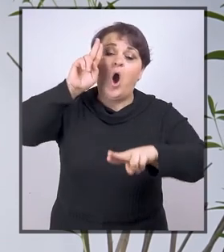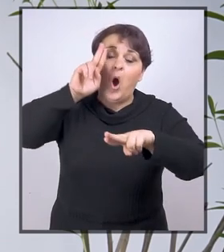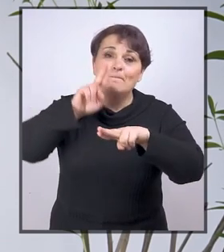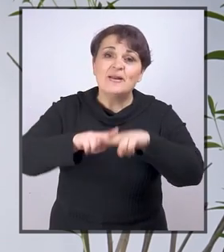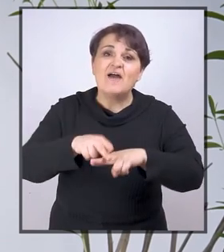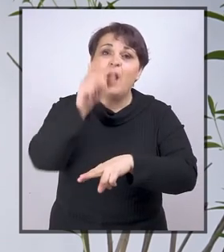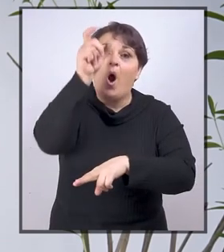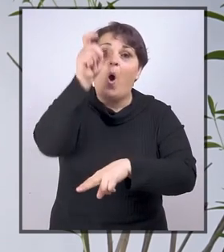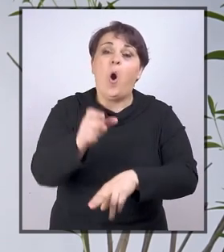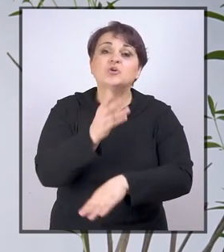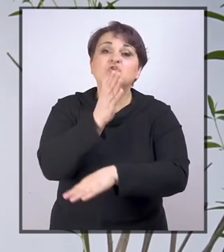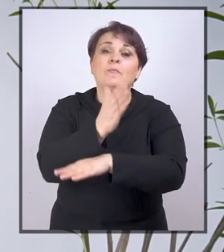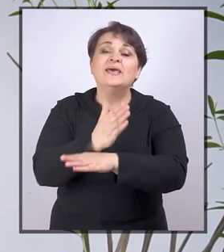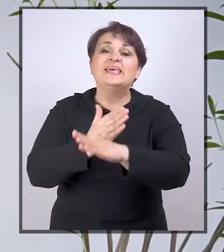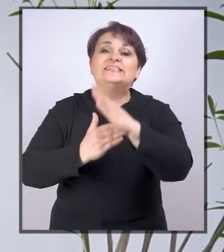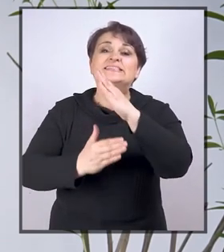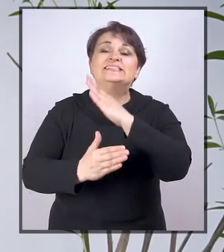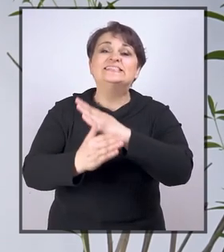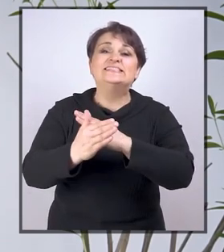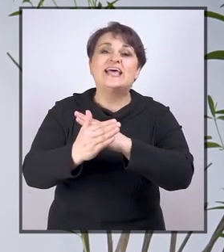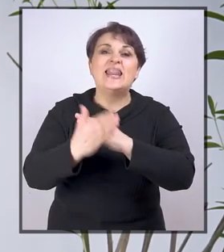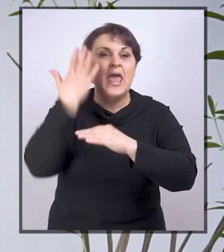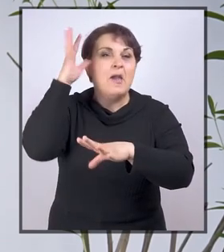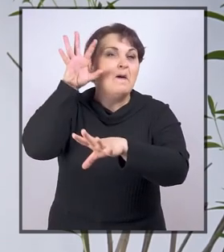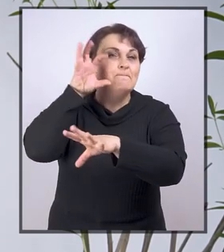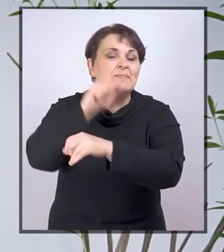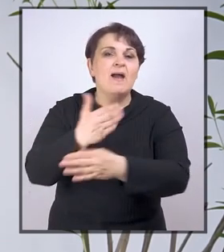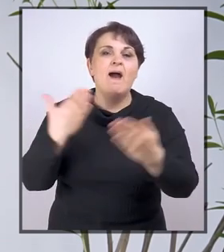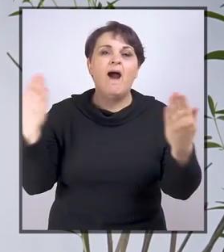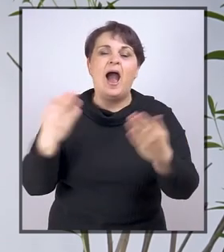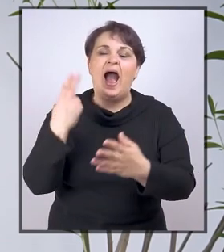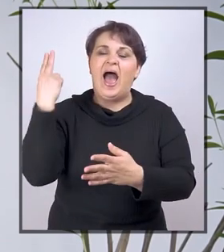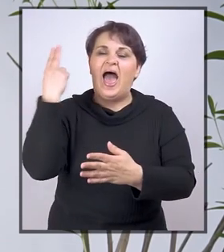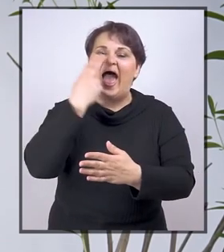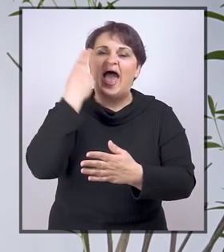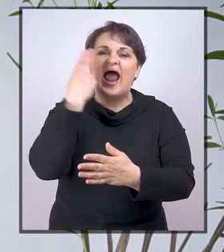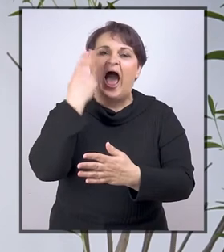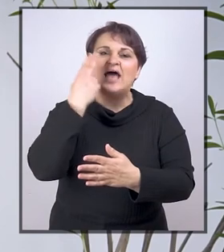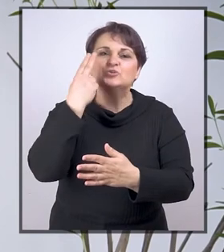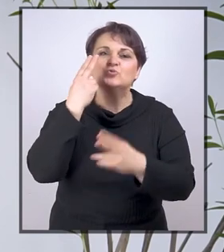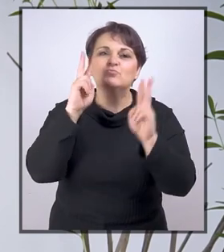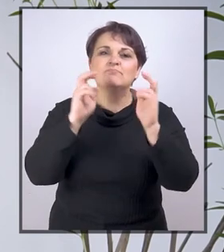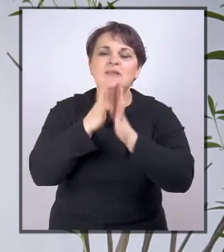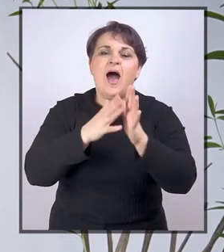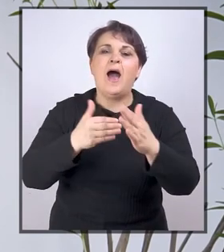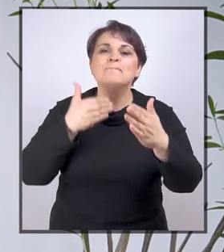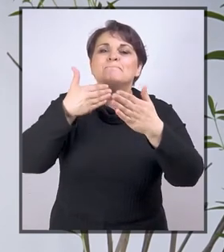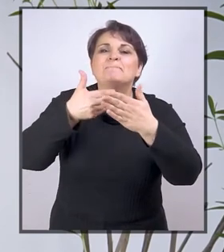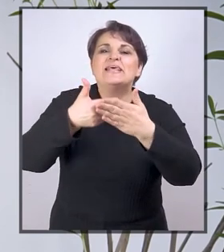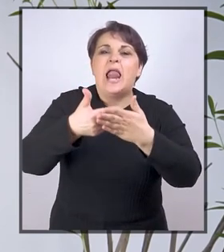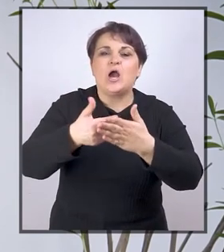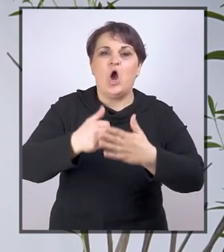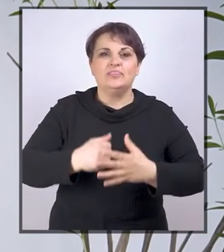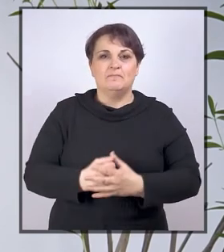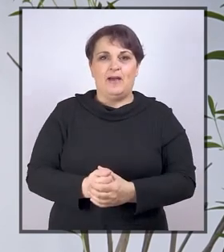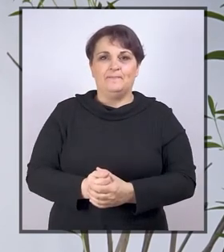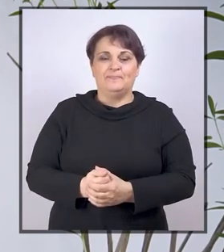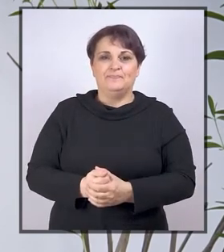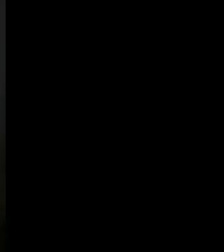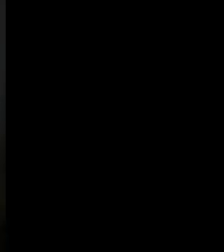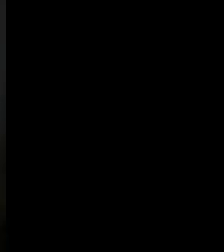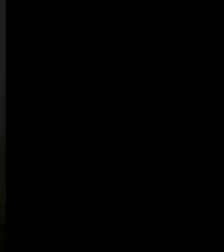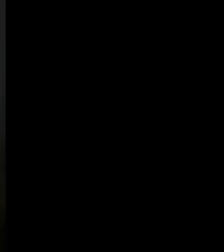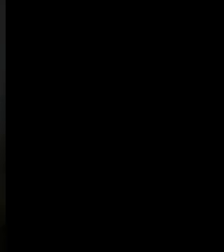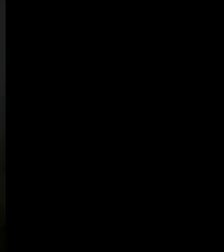konvencija o pravima osoba sa invaliditetom prepoznaje kao razumnu prilagodbu.